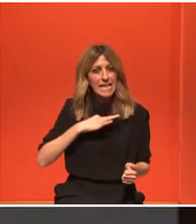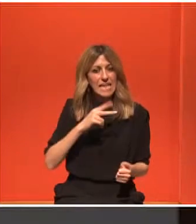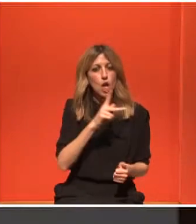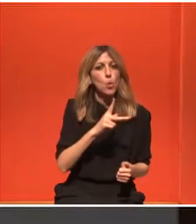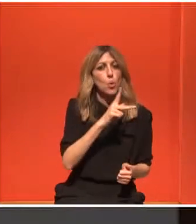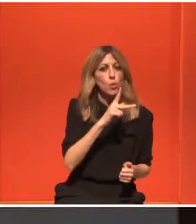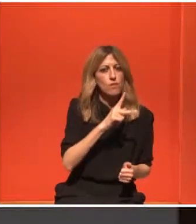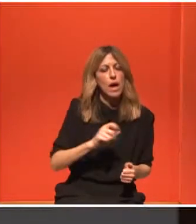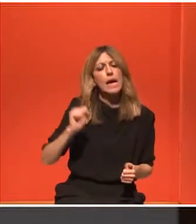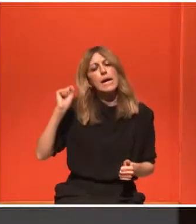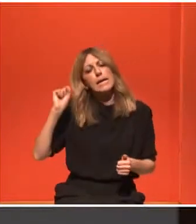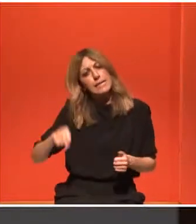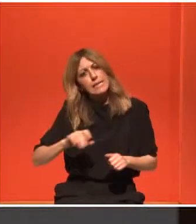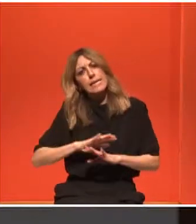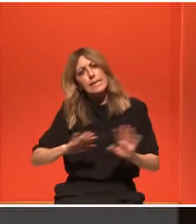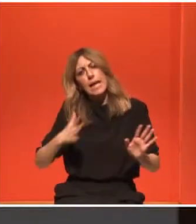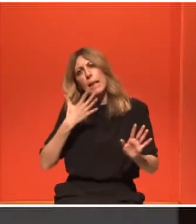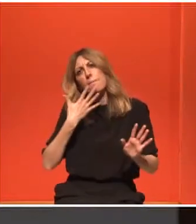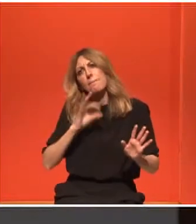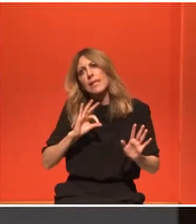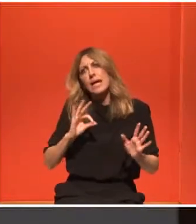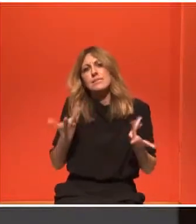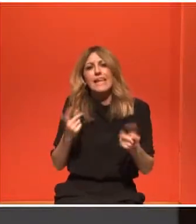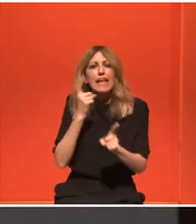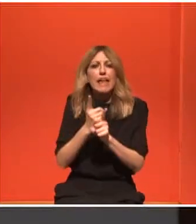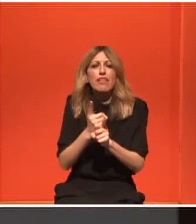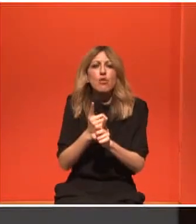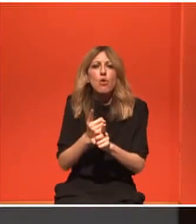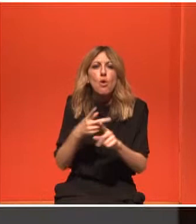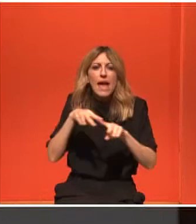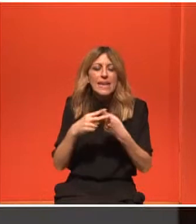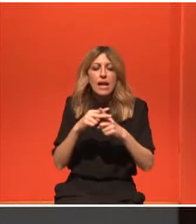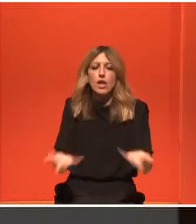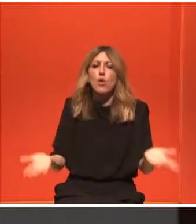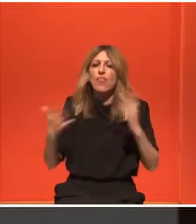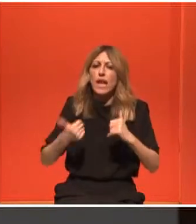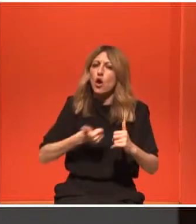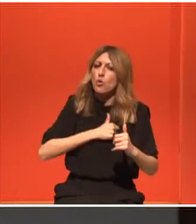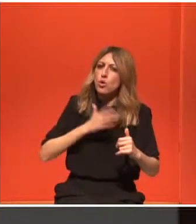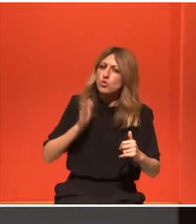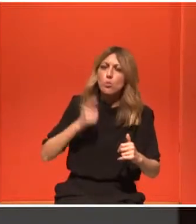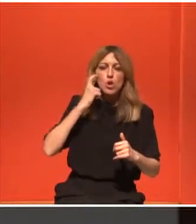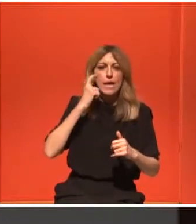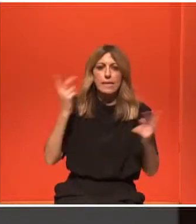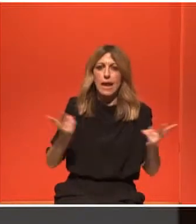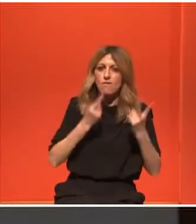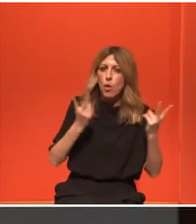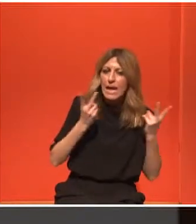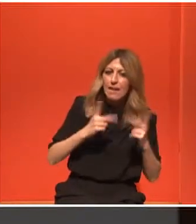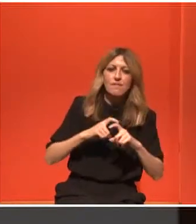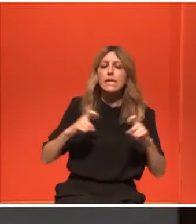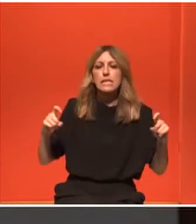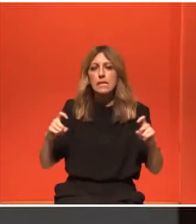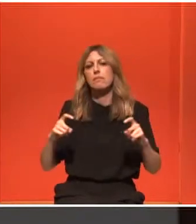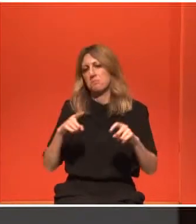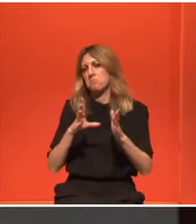αν το πούμε εμπειρικός τρόπος να προσεγγίσει ο άλλος και να καταλαβαίνει που βρίσκεται. Αλλά και ο δείκτης υποκειμενικής κόποσης δηλαδή, αν τον μάθουμε και του λέμε από το